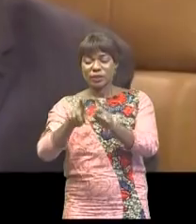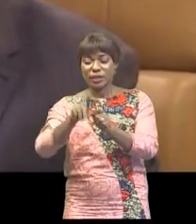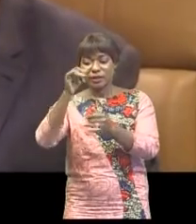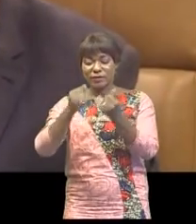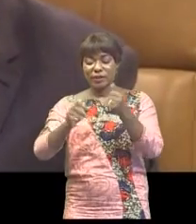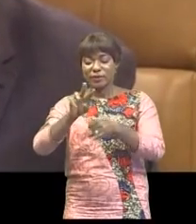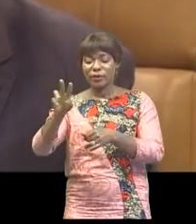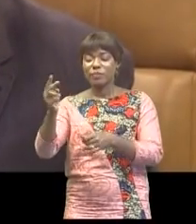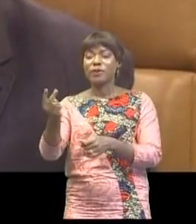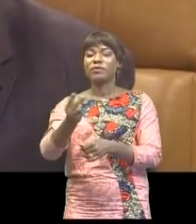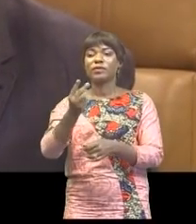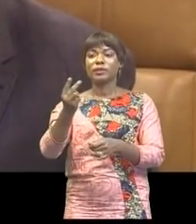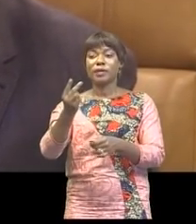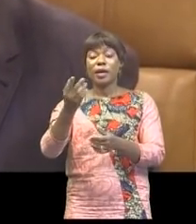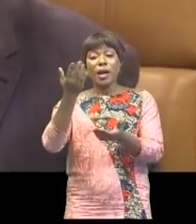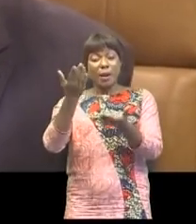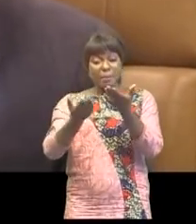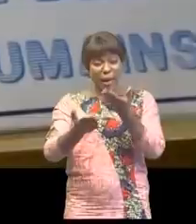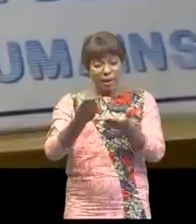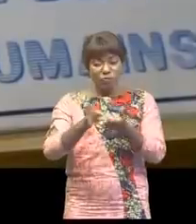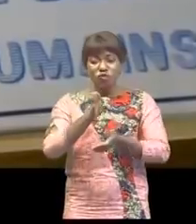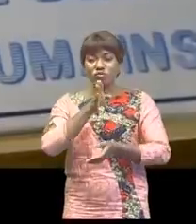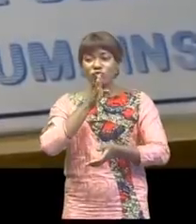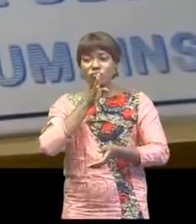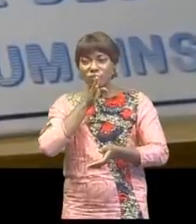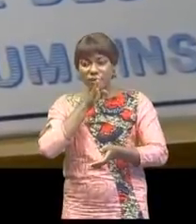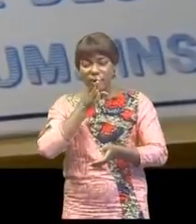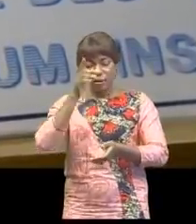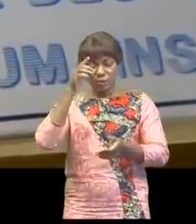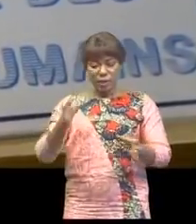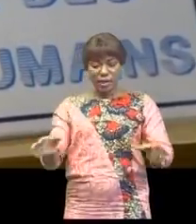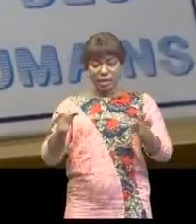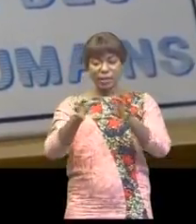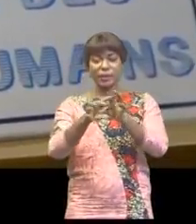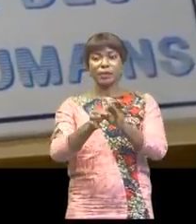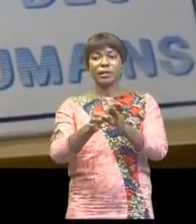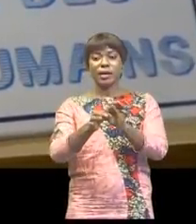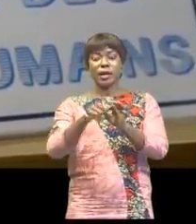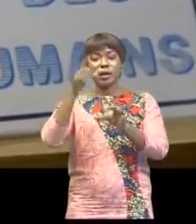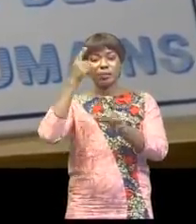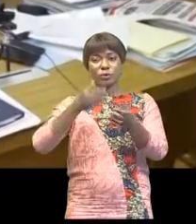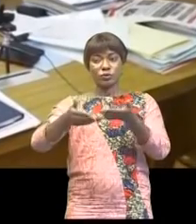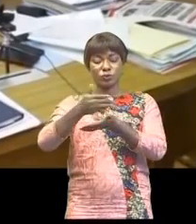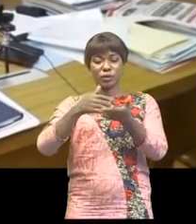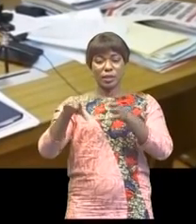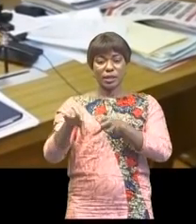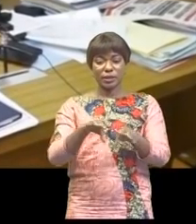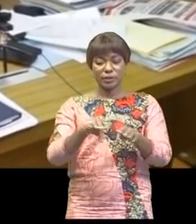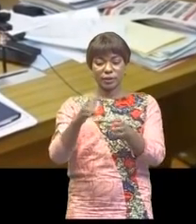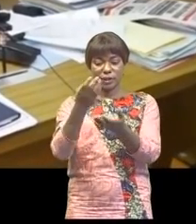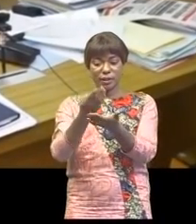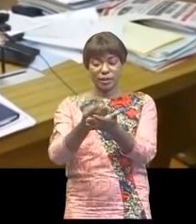2020. Face à la persistance des risques liés à la fragilité de la reprise de l'activité économique